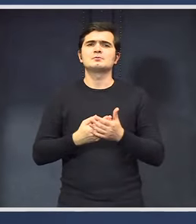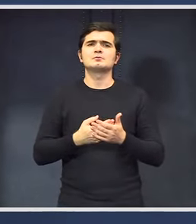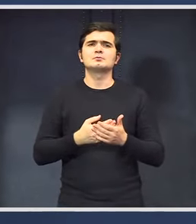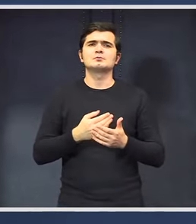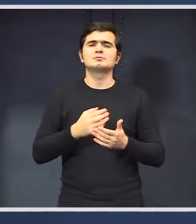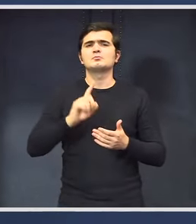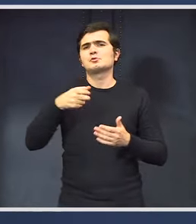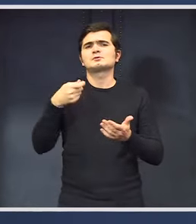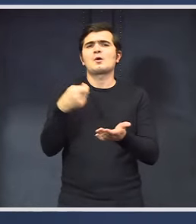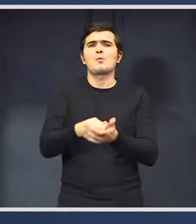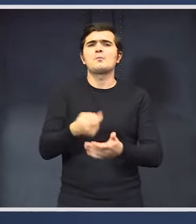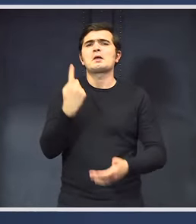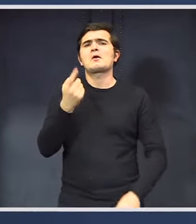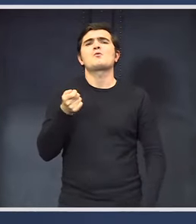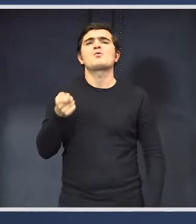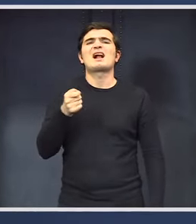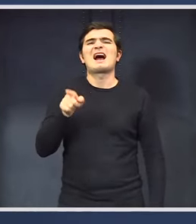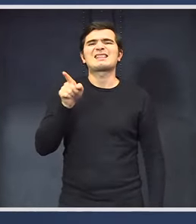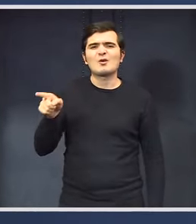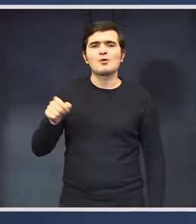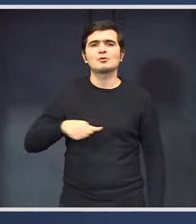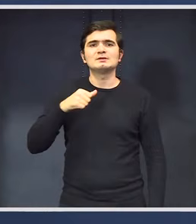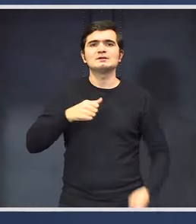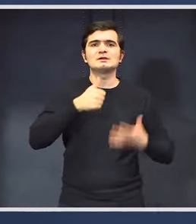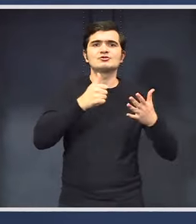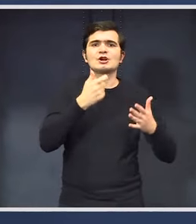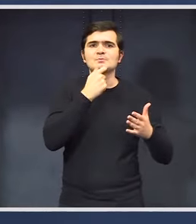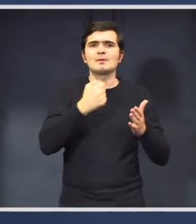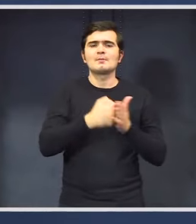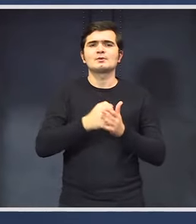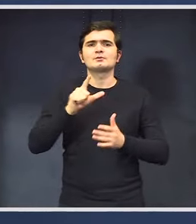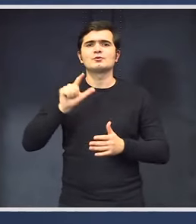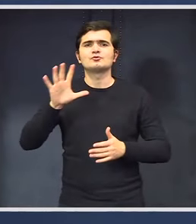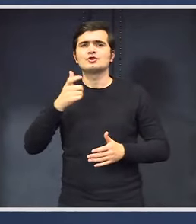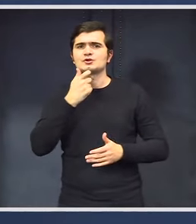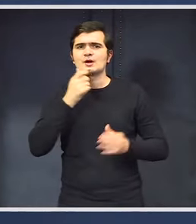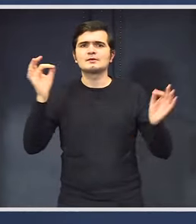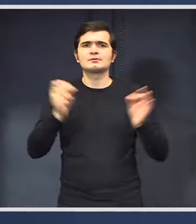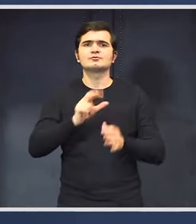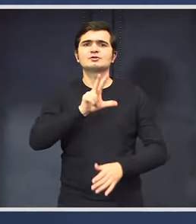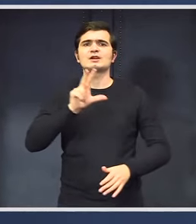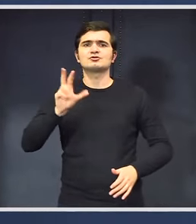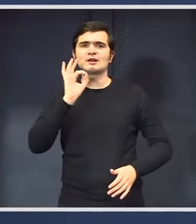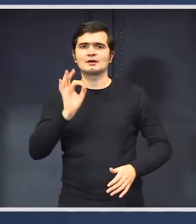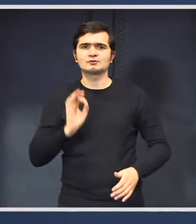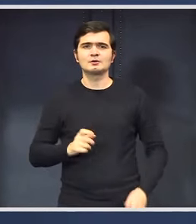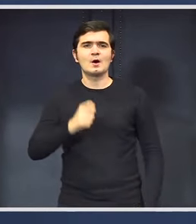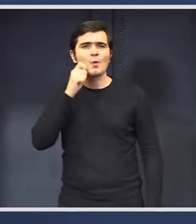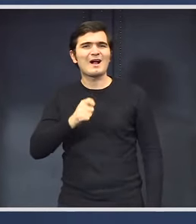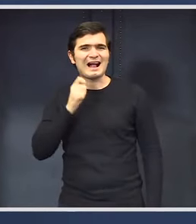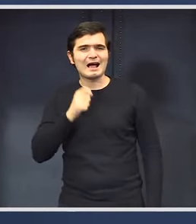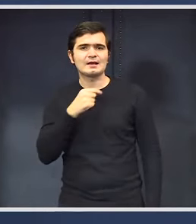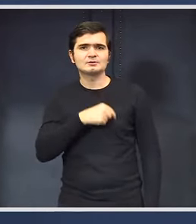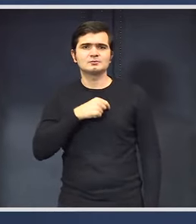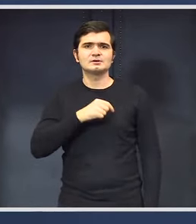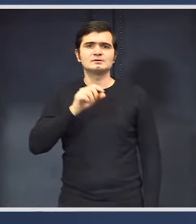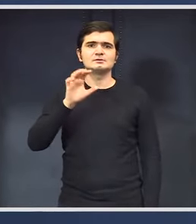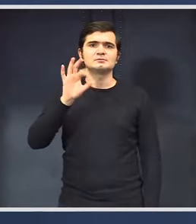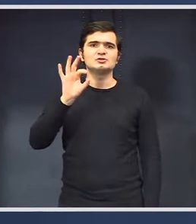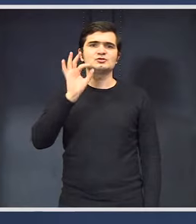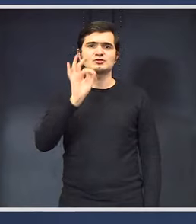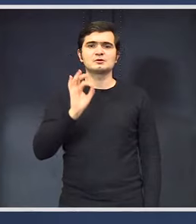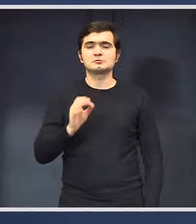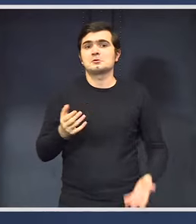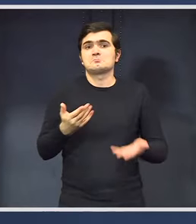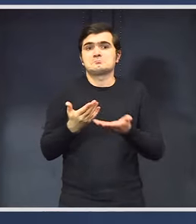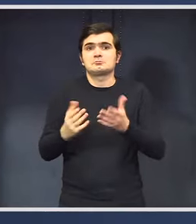poate fi acci dat un card în baza căruia tinerii între 16 și 25 de au reducere de 33%, Ungaria studenții au reducere de 50%,